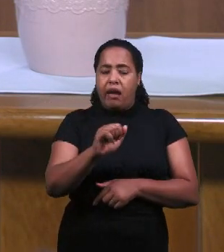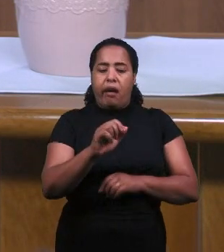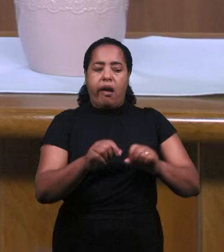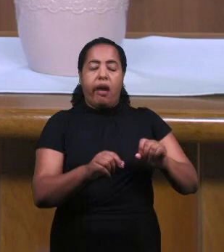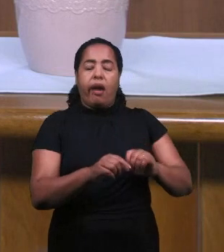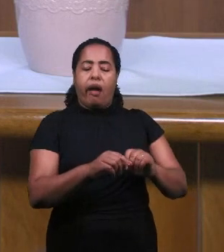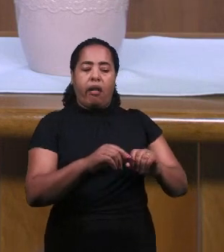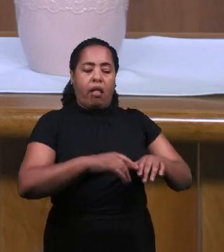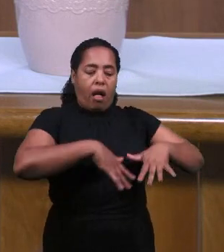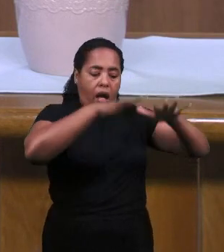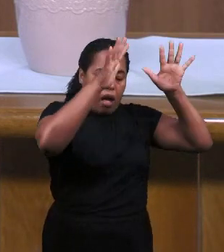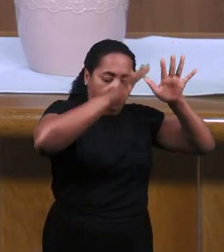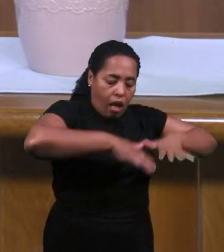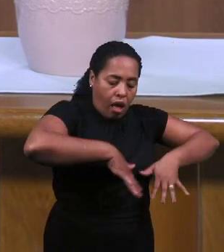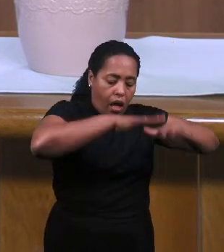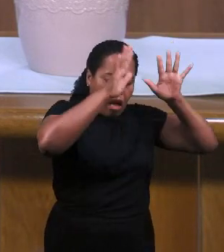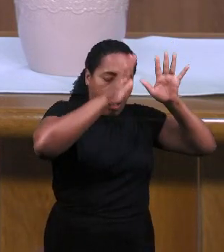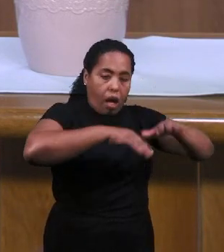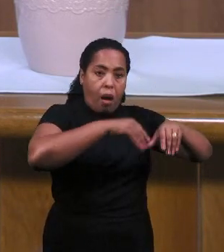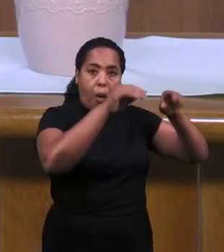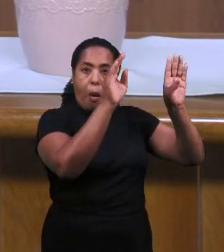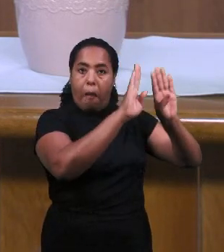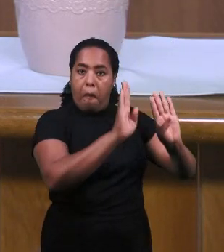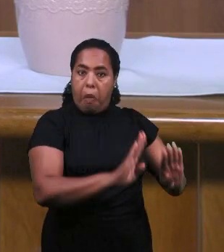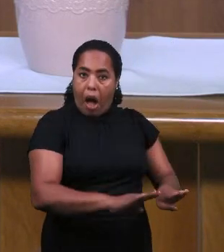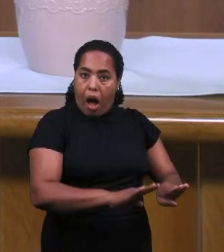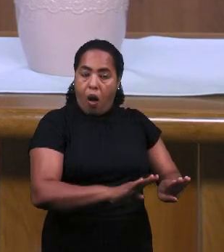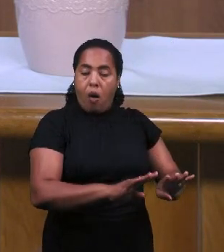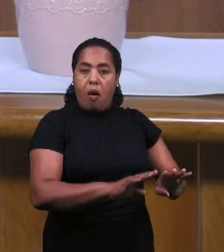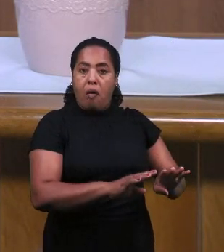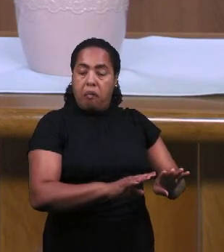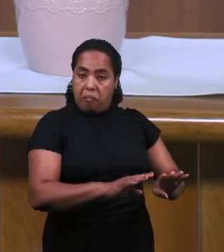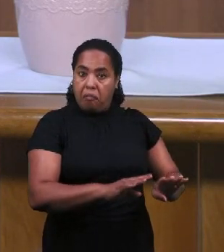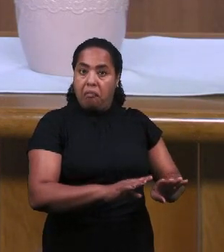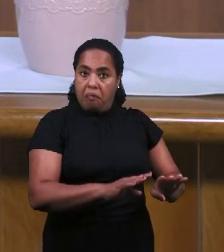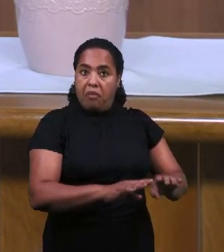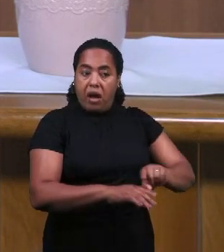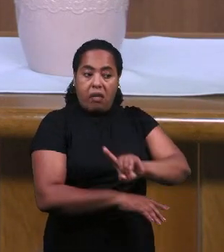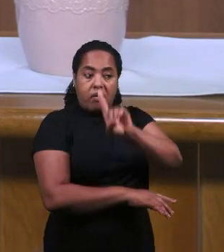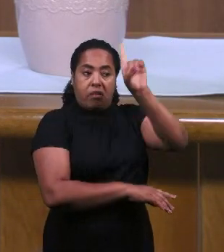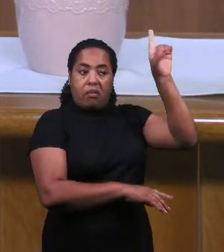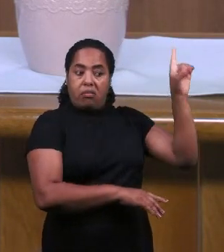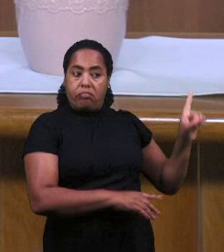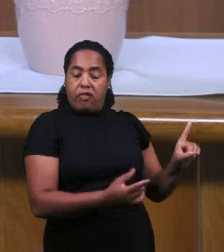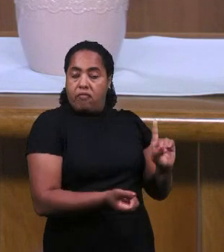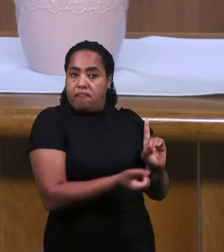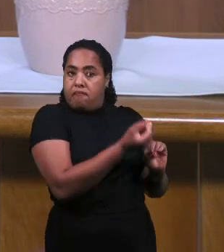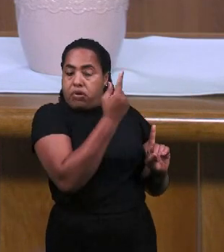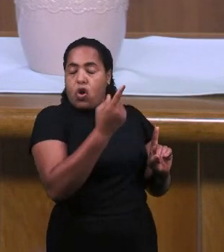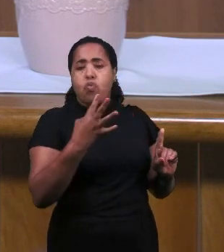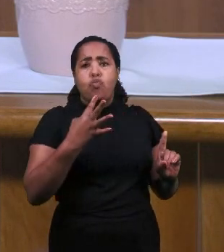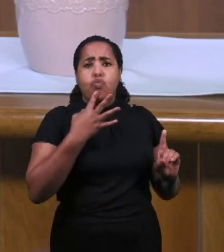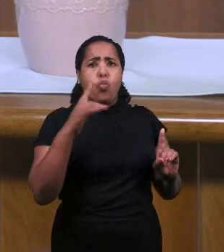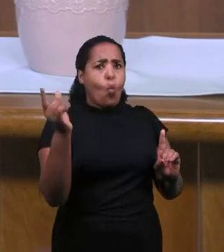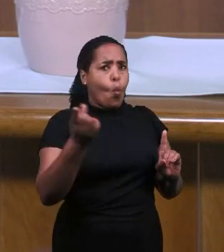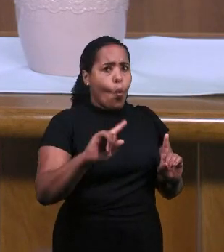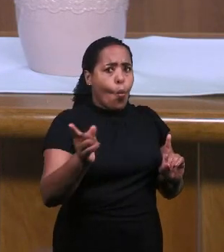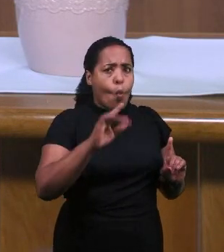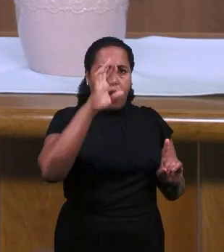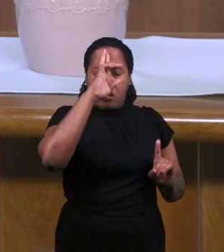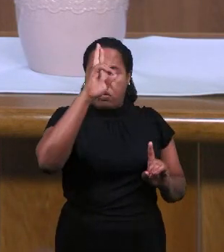Она поклонялась чуждому Богу Ваалу Она не знала